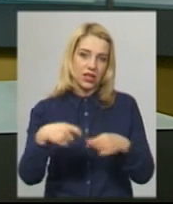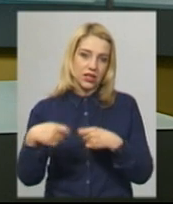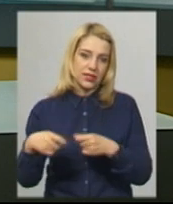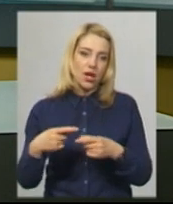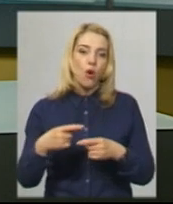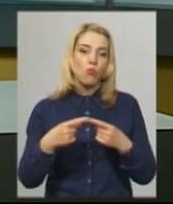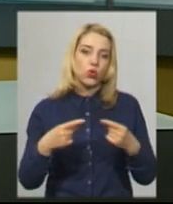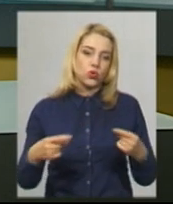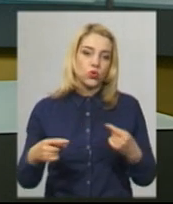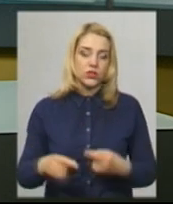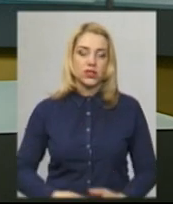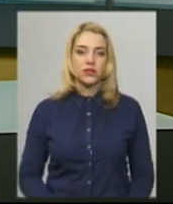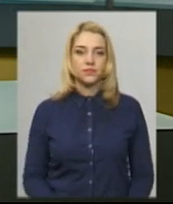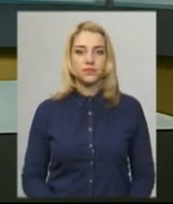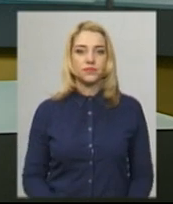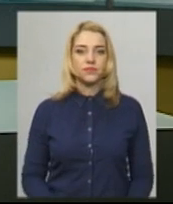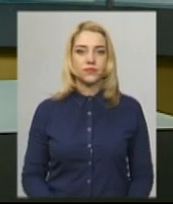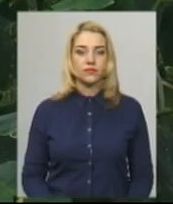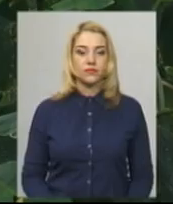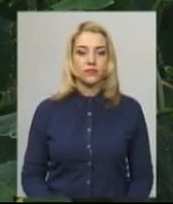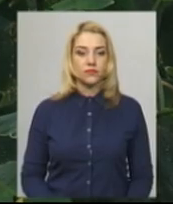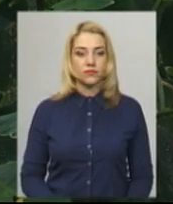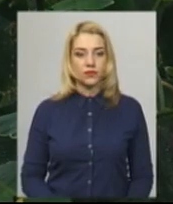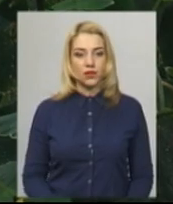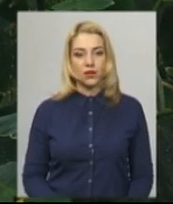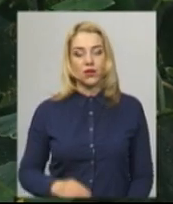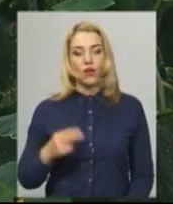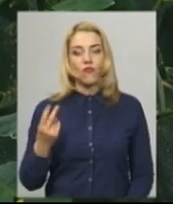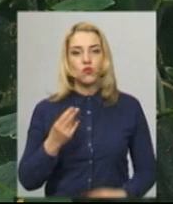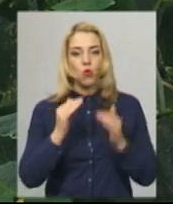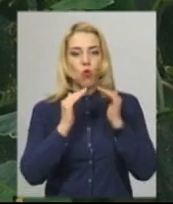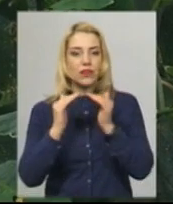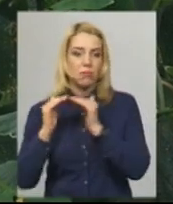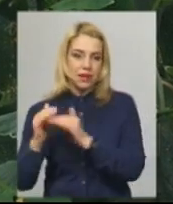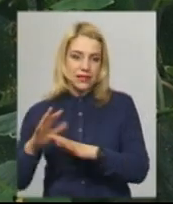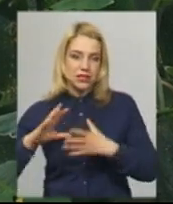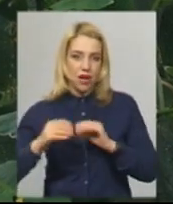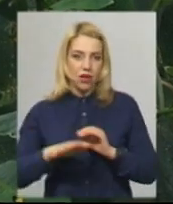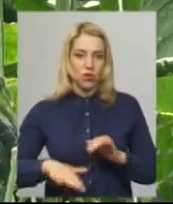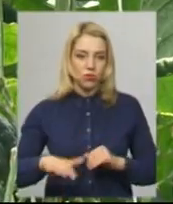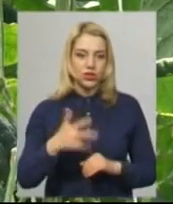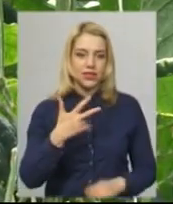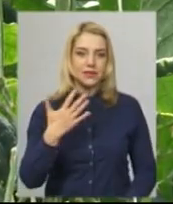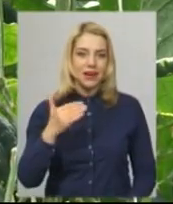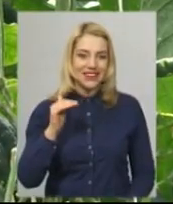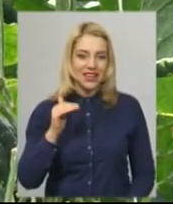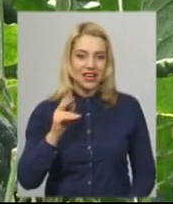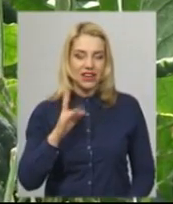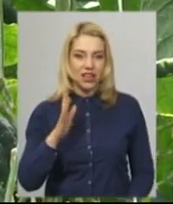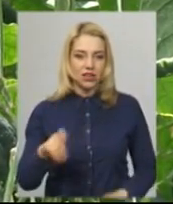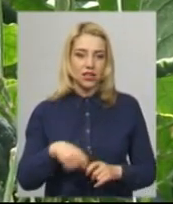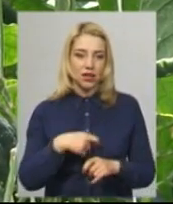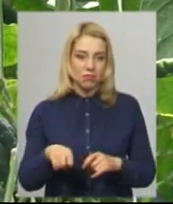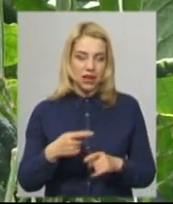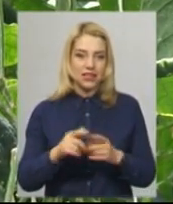Світлана Поробок розкаже, які саме. У двох теплицях загальною площою приблизно 5 тисяч квадратних метрів господарство в